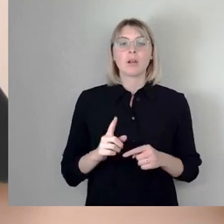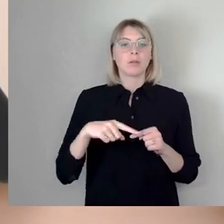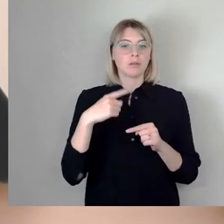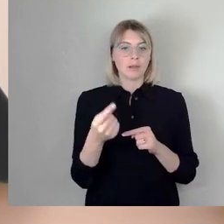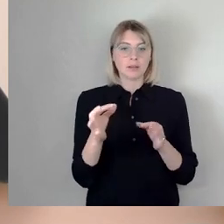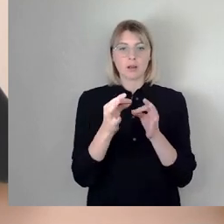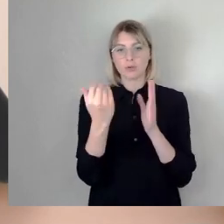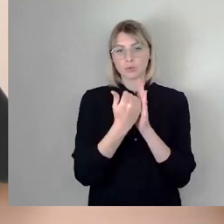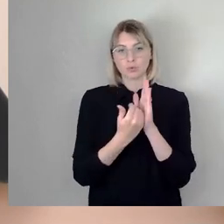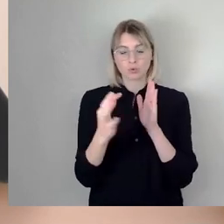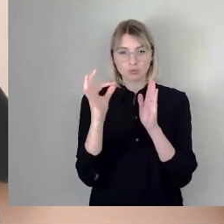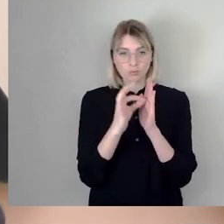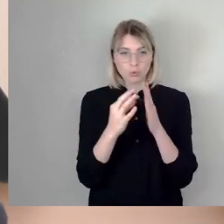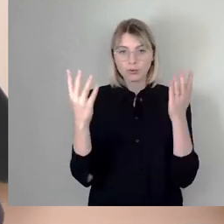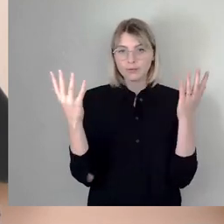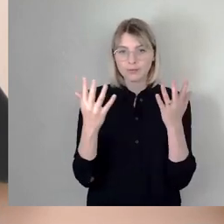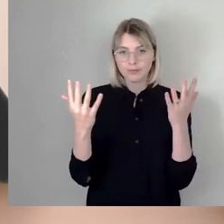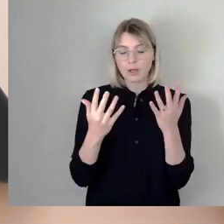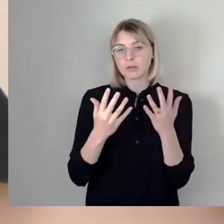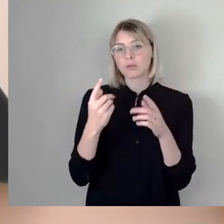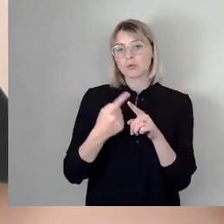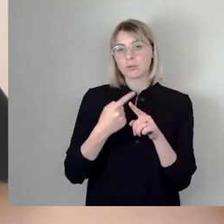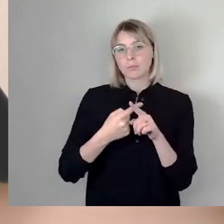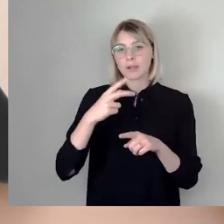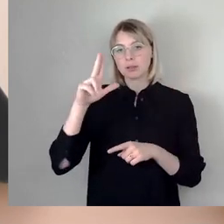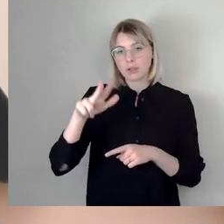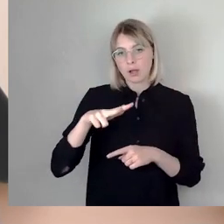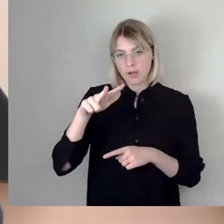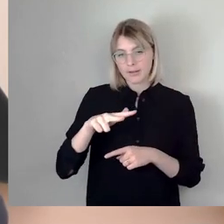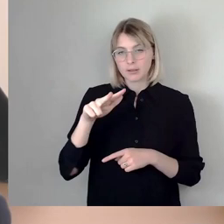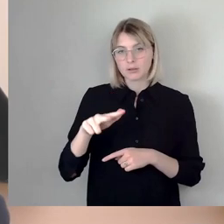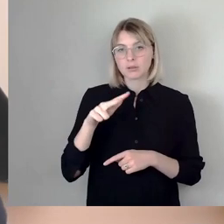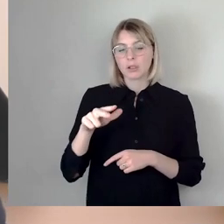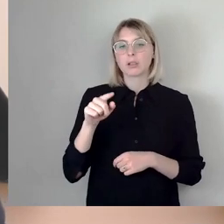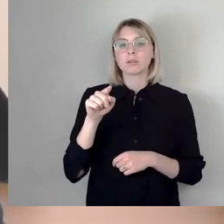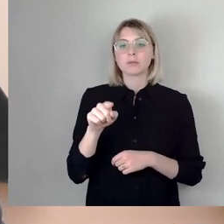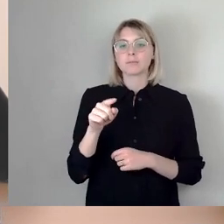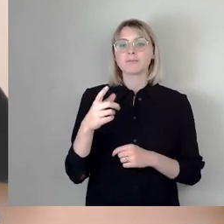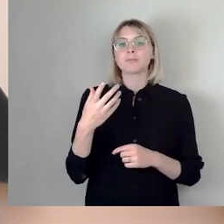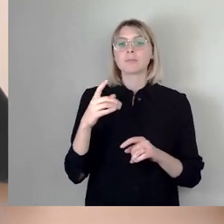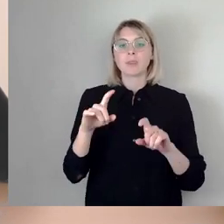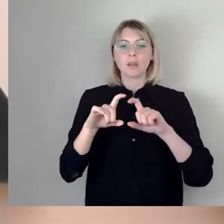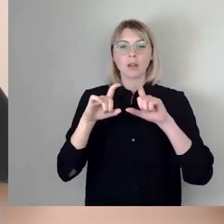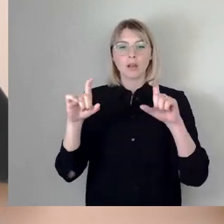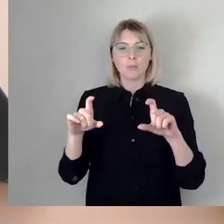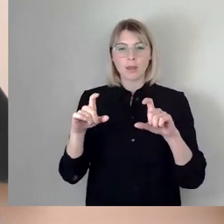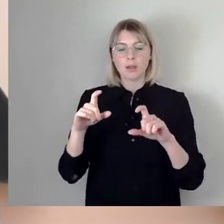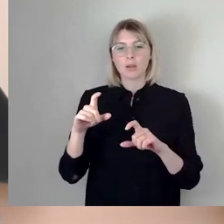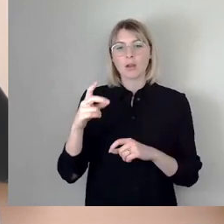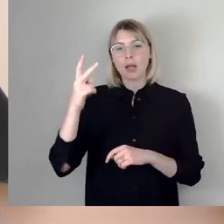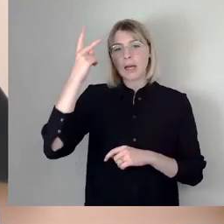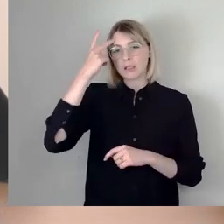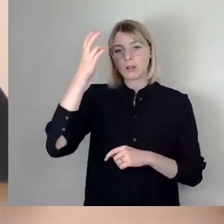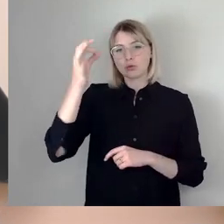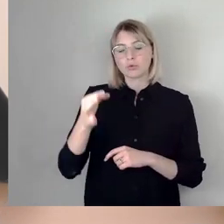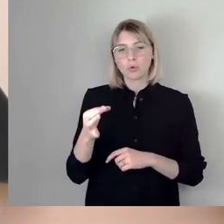Nummer 13. Hier geht es um den Erinnerungsort im Kontext